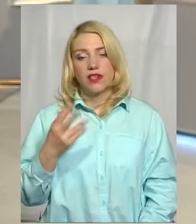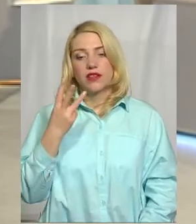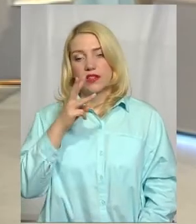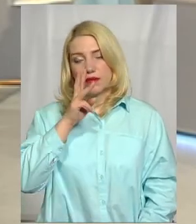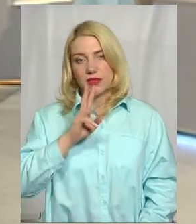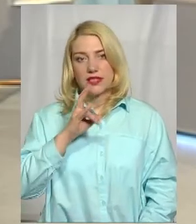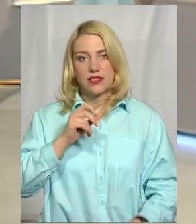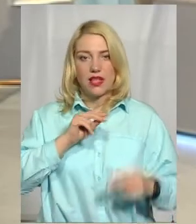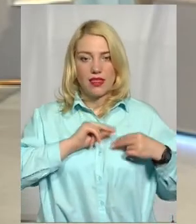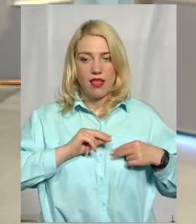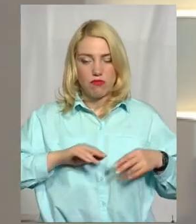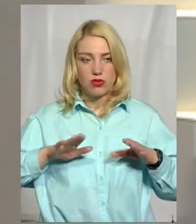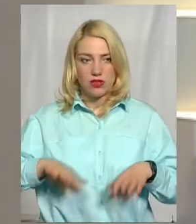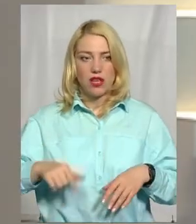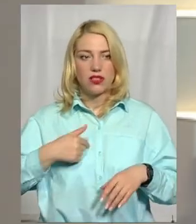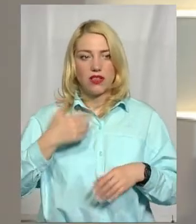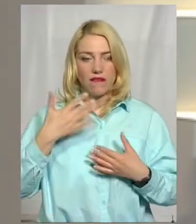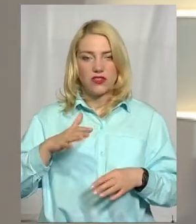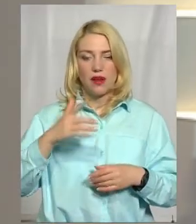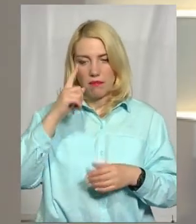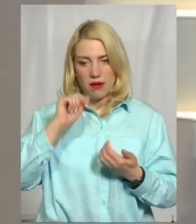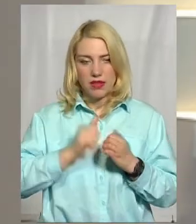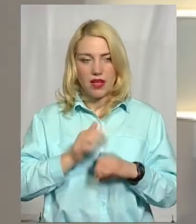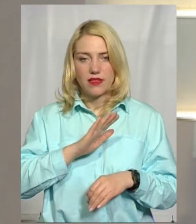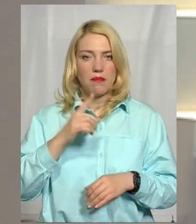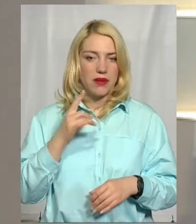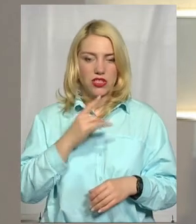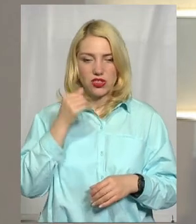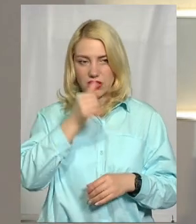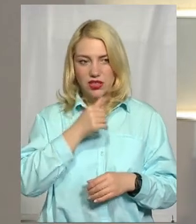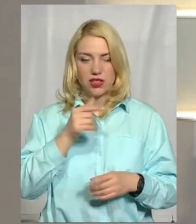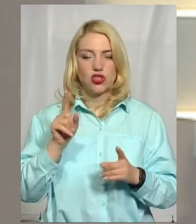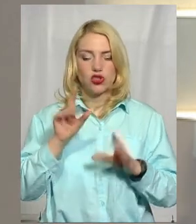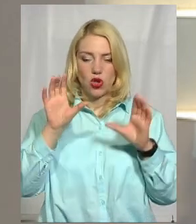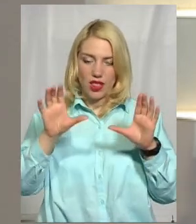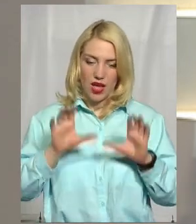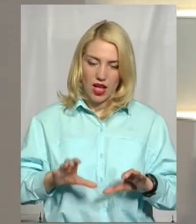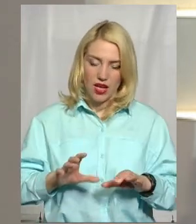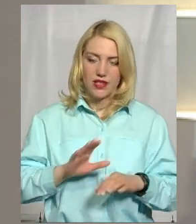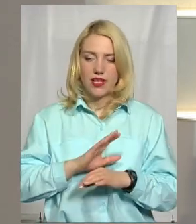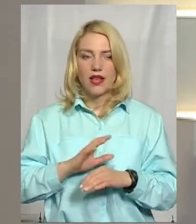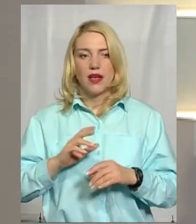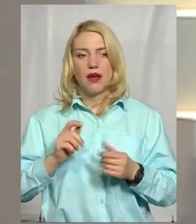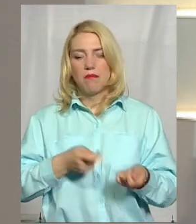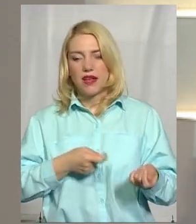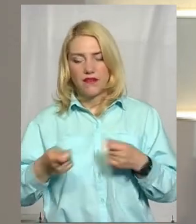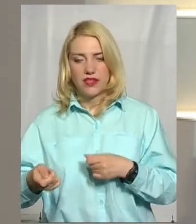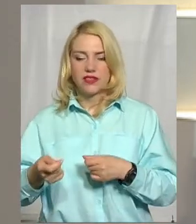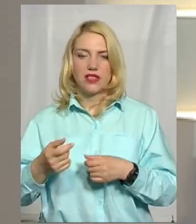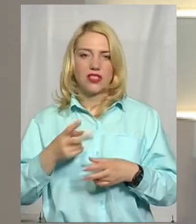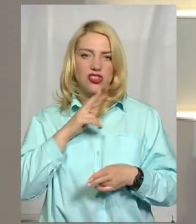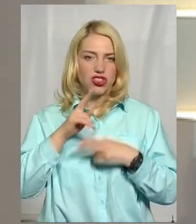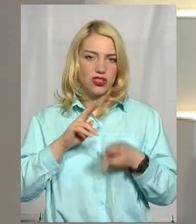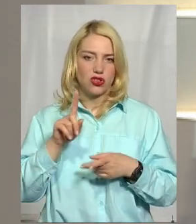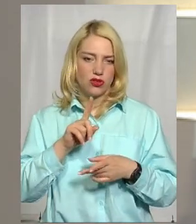приблизно на посаді, так, але я вже пам'ятаю не перший рік, що легальні перевізники говорять про таку проблему, як нелегальні